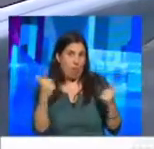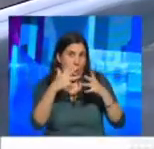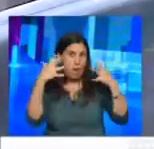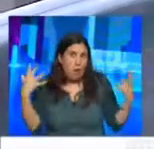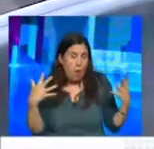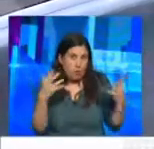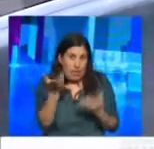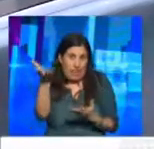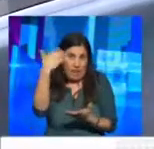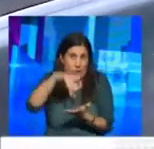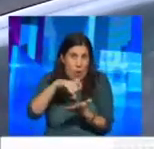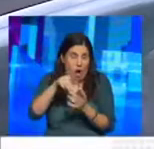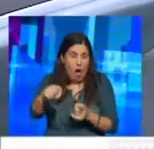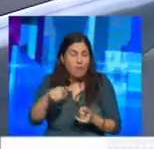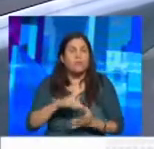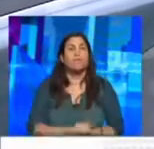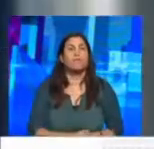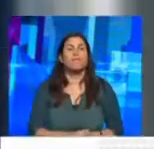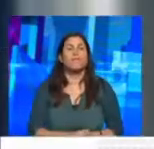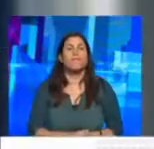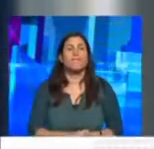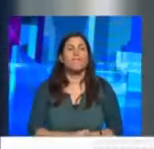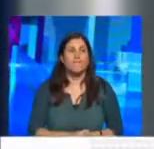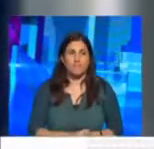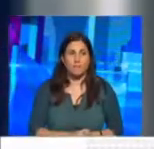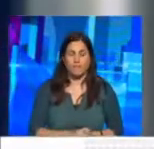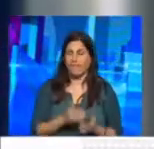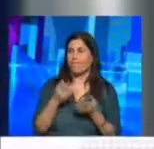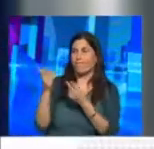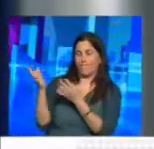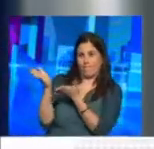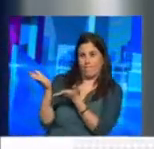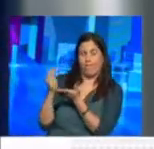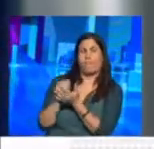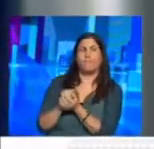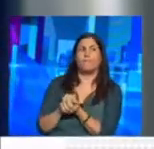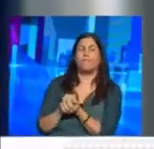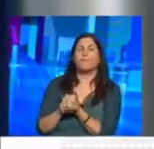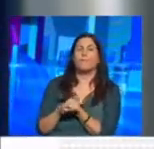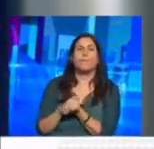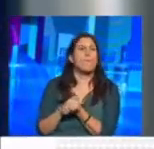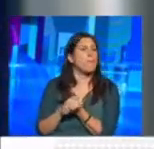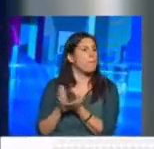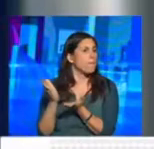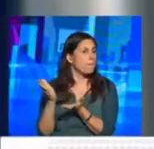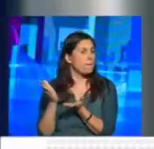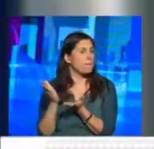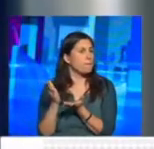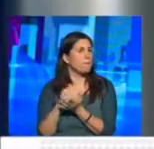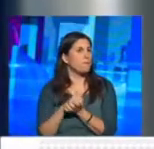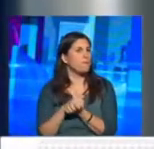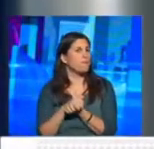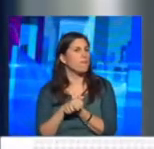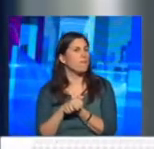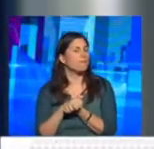הזה שנכחת בו אוקיי, הוועידה העולמית לחירשים הייתה